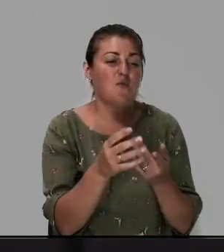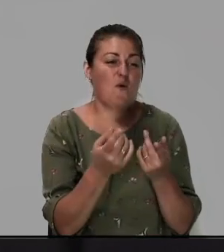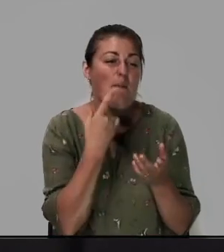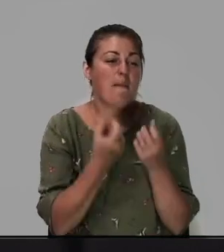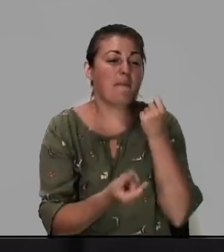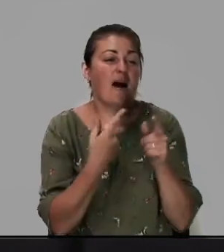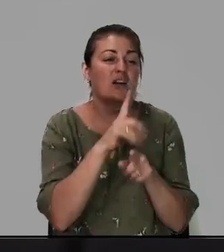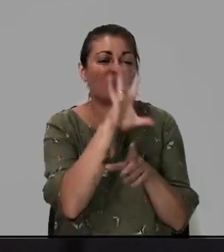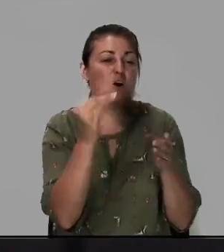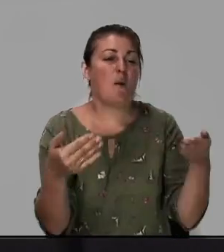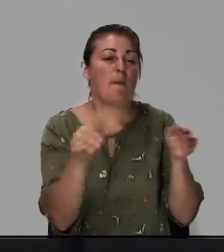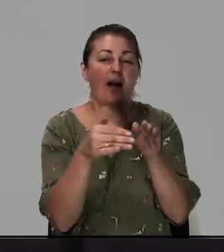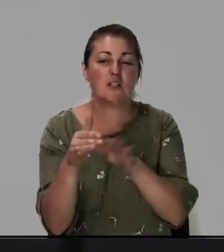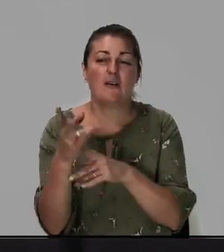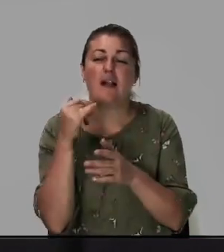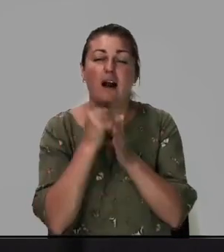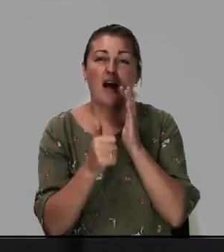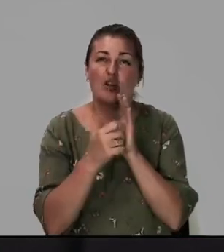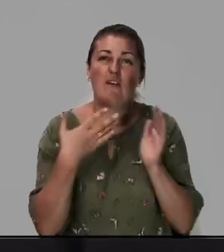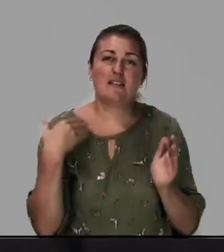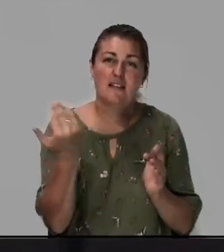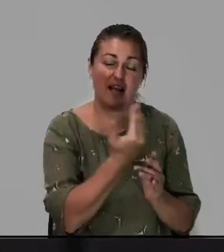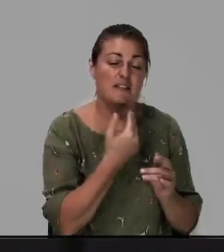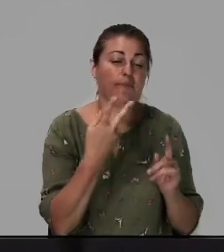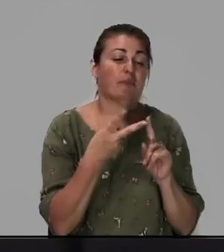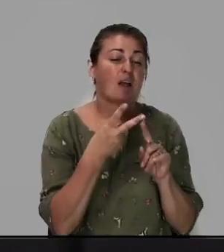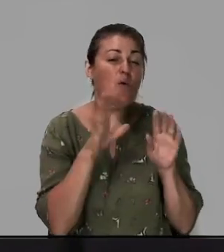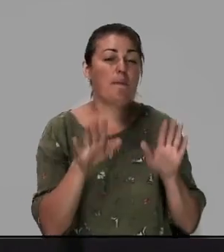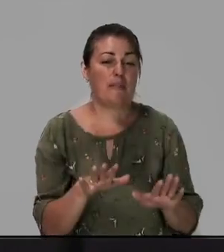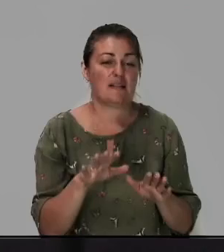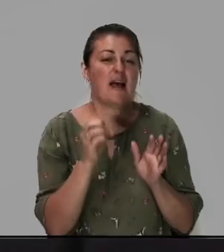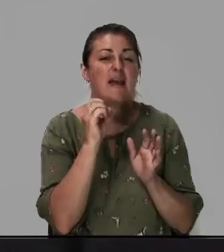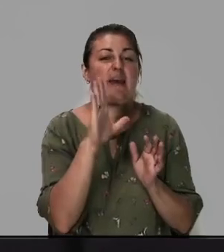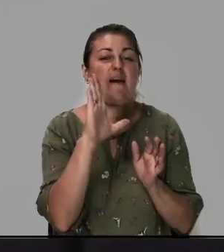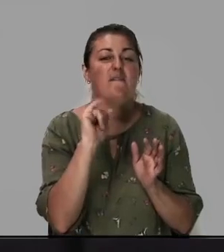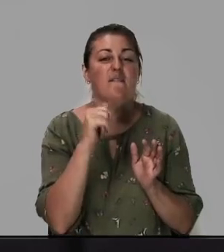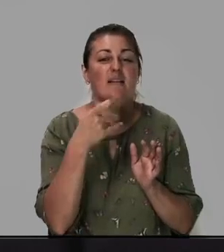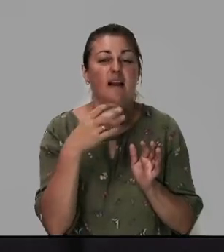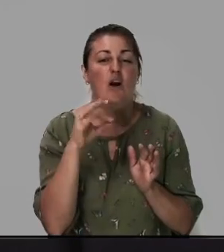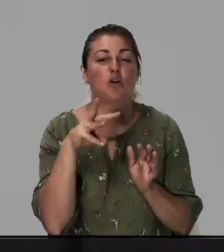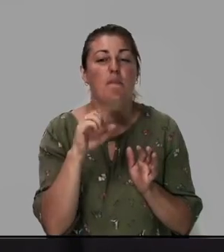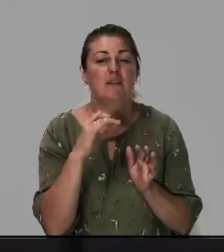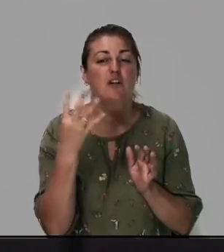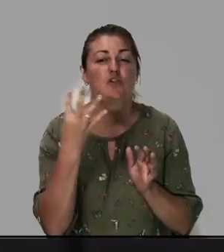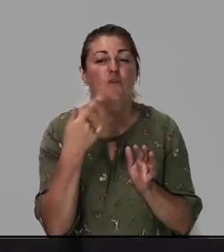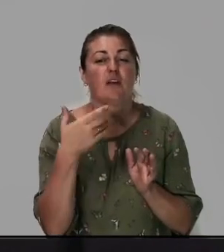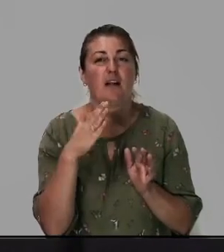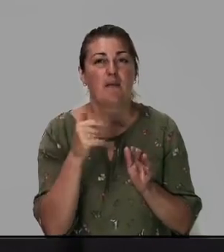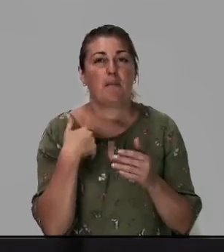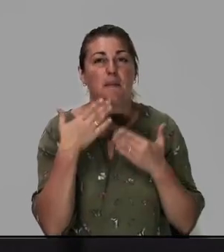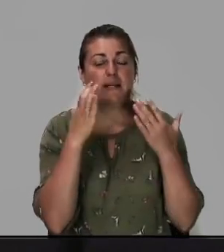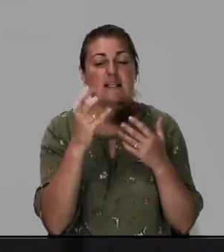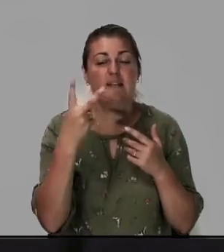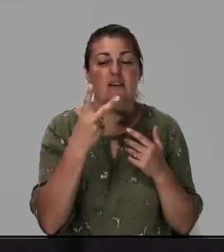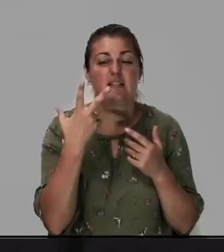для каждого из нас. Второе место, Евангелие от Матфея, 4 глава, мы прочитаем с